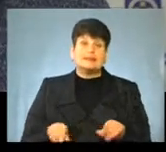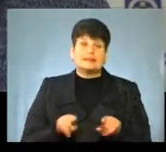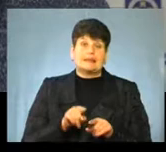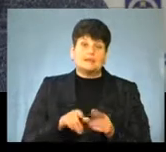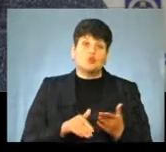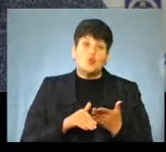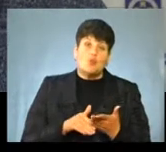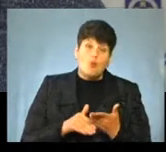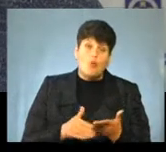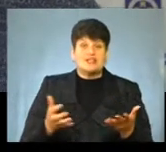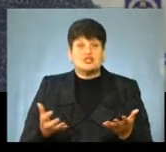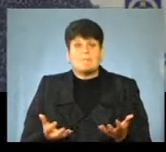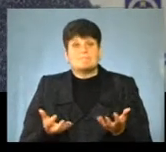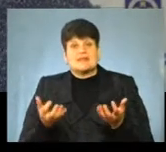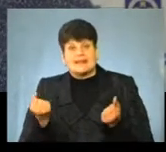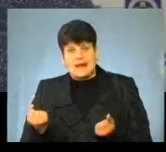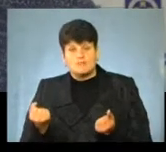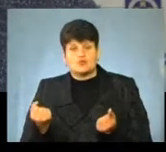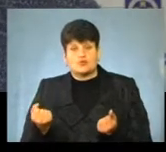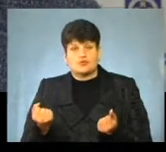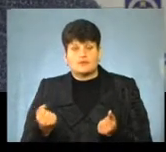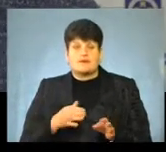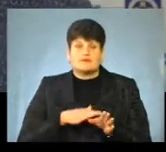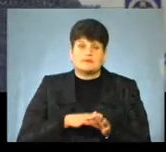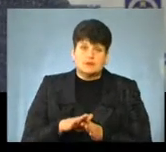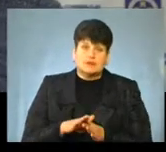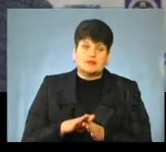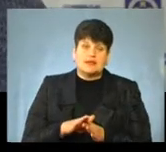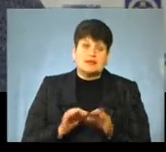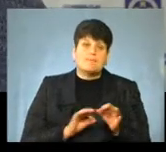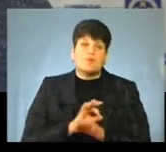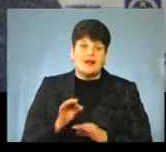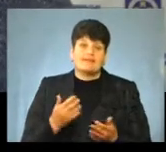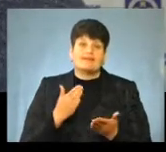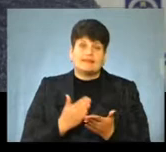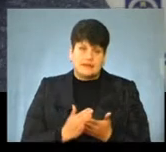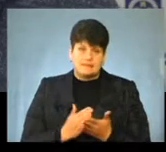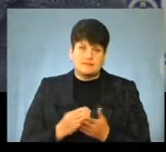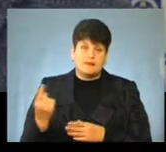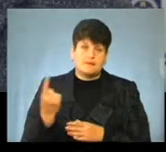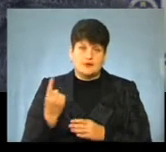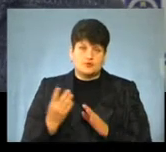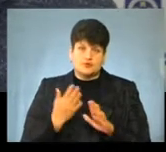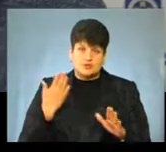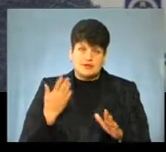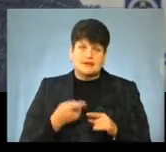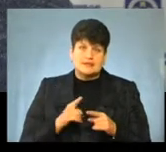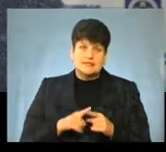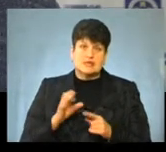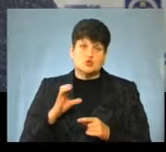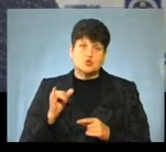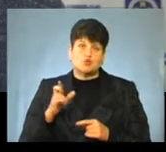допомоги чи підтримки реалізації інфраструктурних проєктів є, першу чергу, інфраструктура на